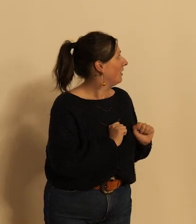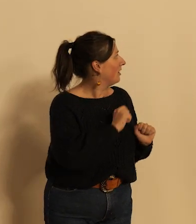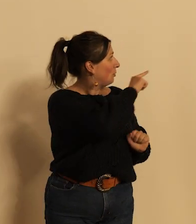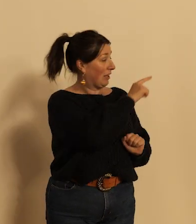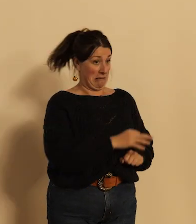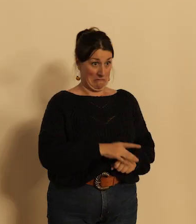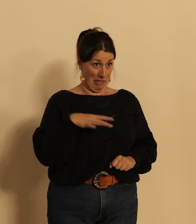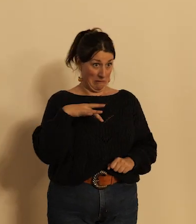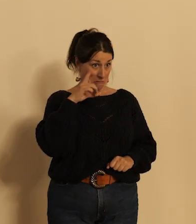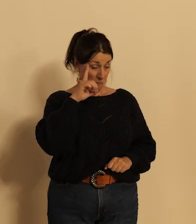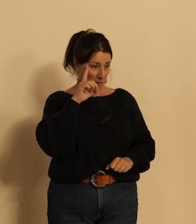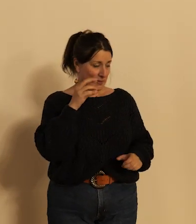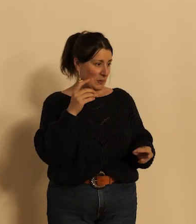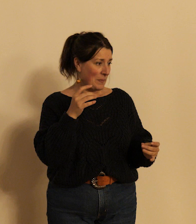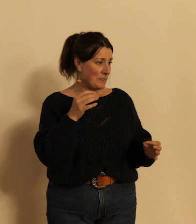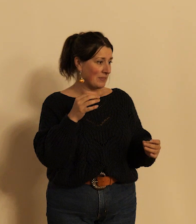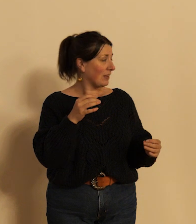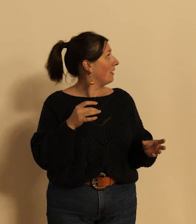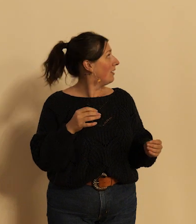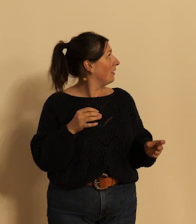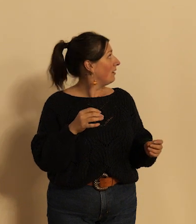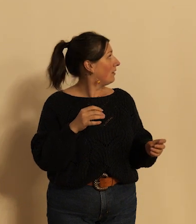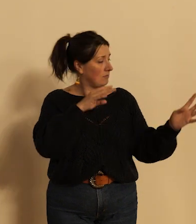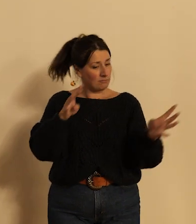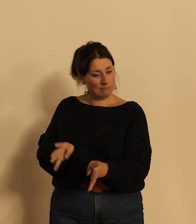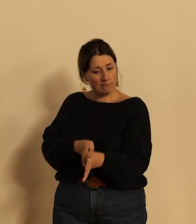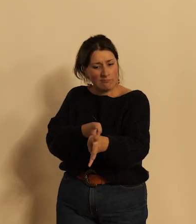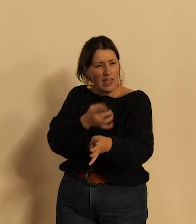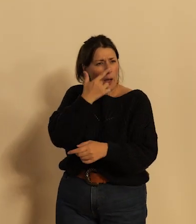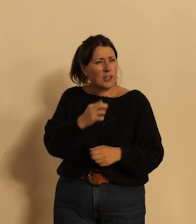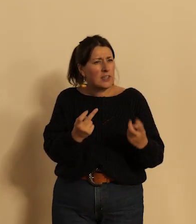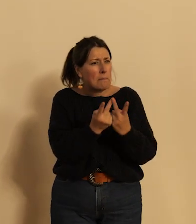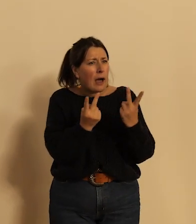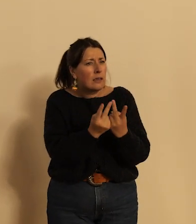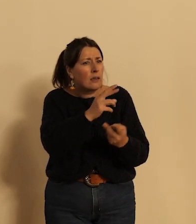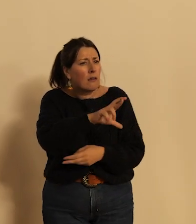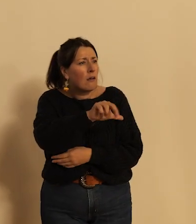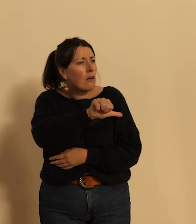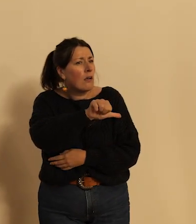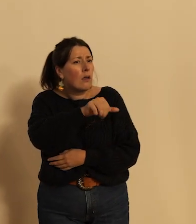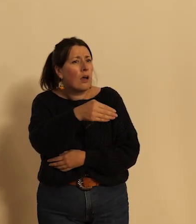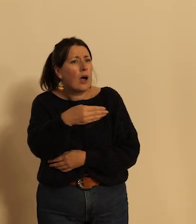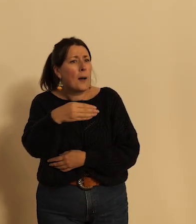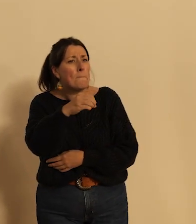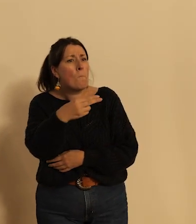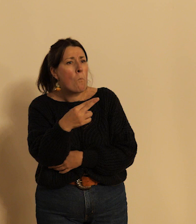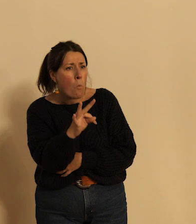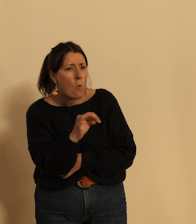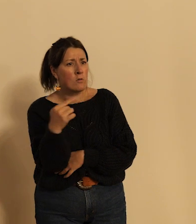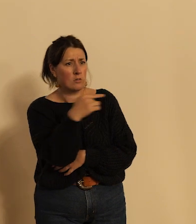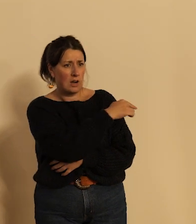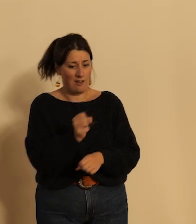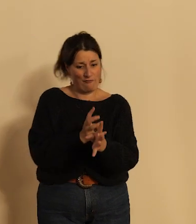présenter je suppose que c'est au parc de Grammont son vélo de course avec